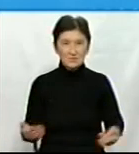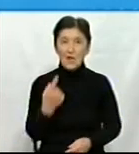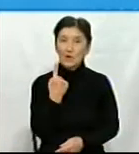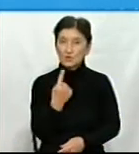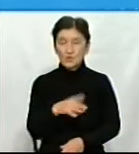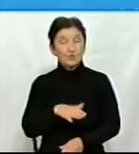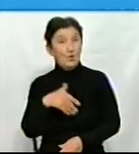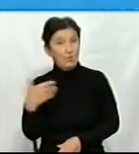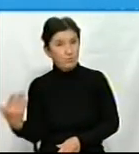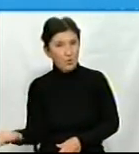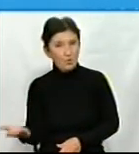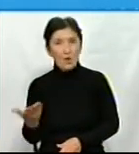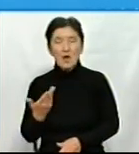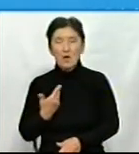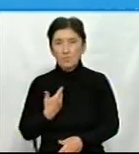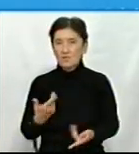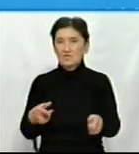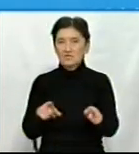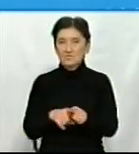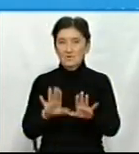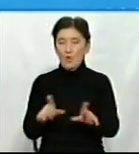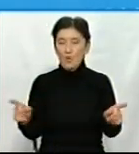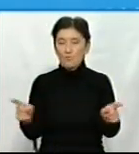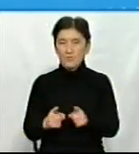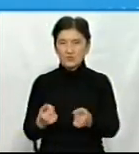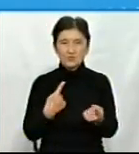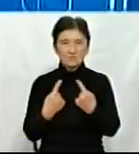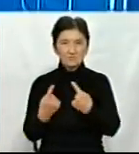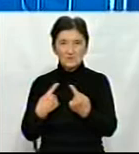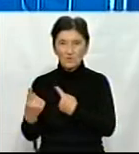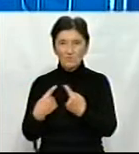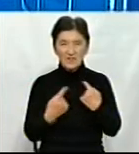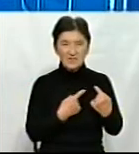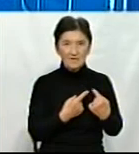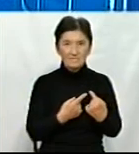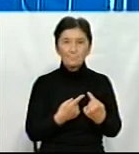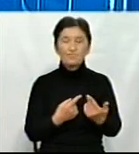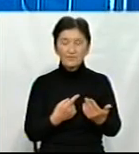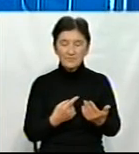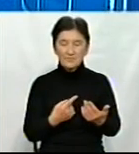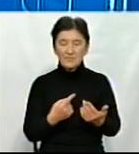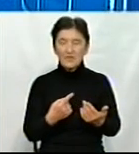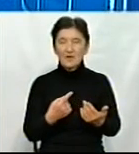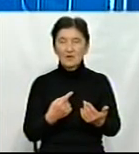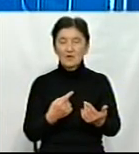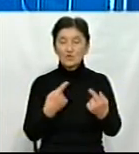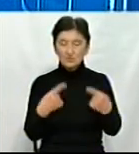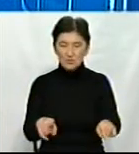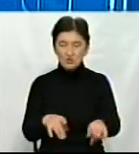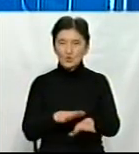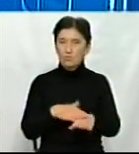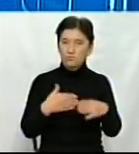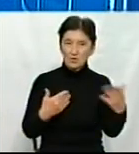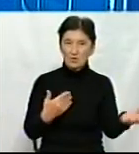ми були поставлені в рамки обмеженого спілкування з аграріями через персональне спілкування. З іншого боку,